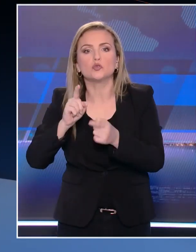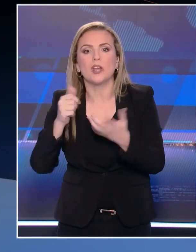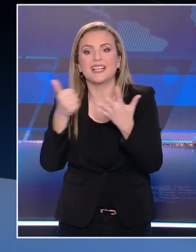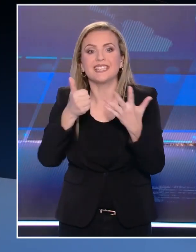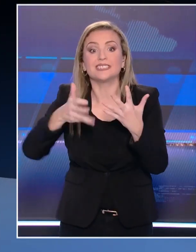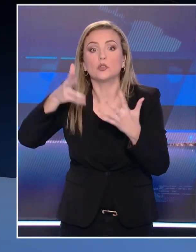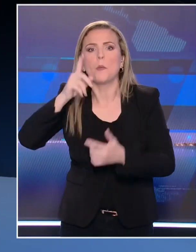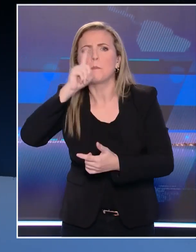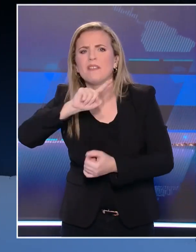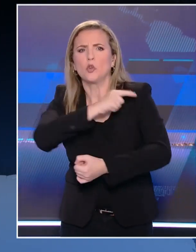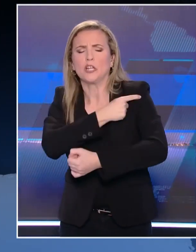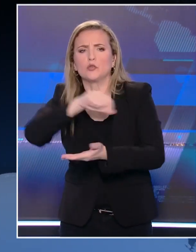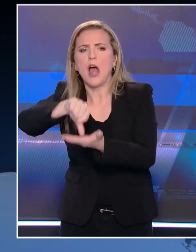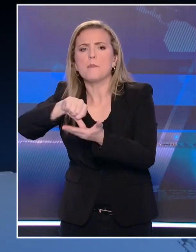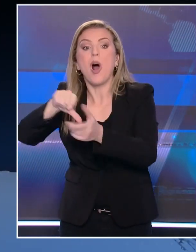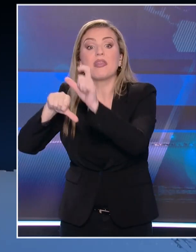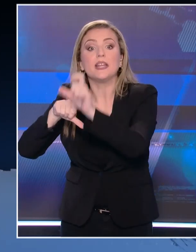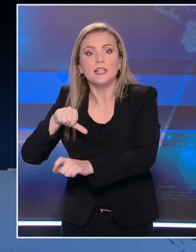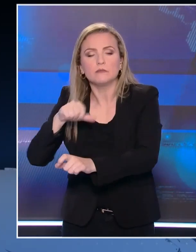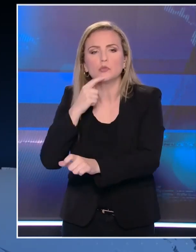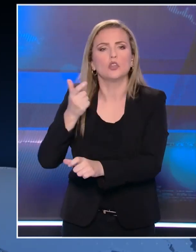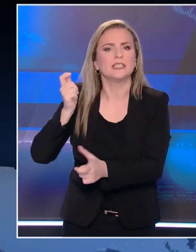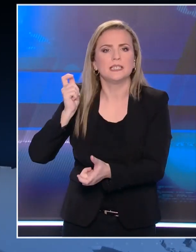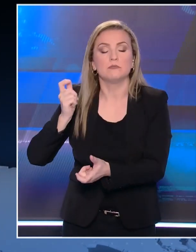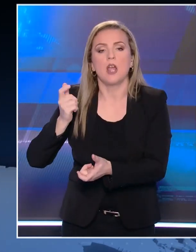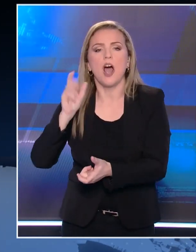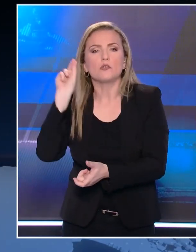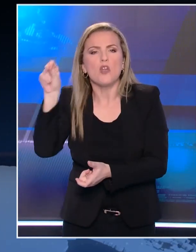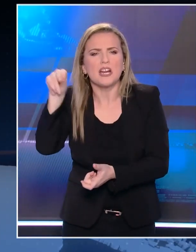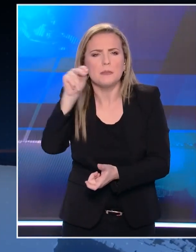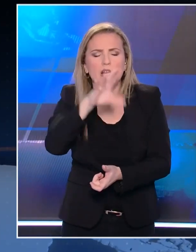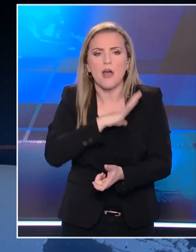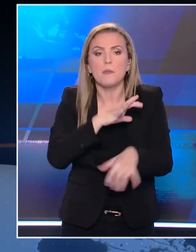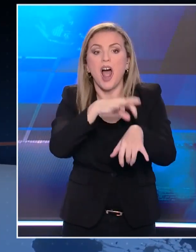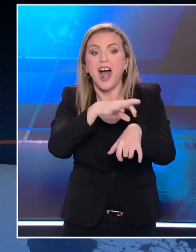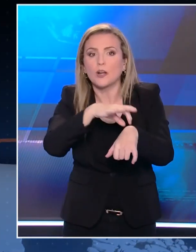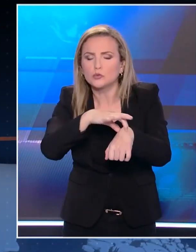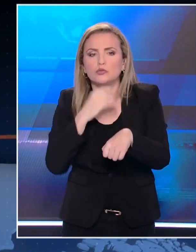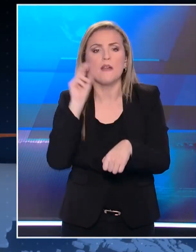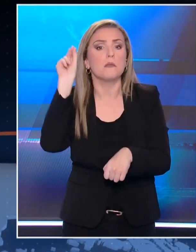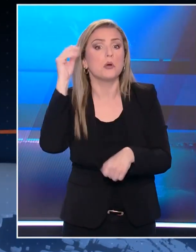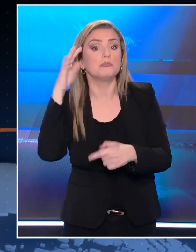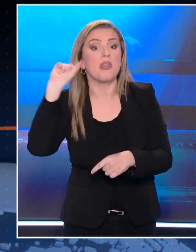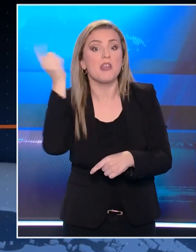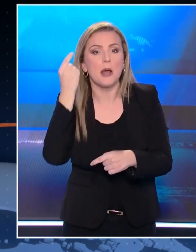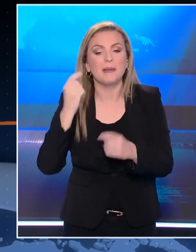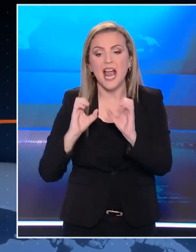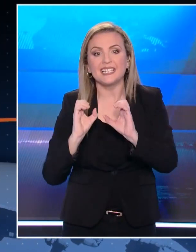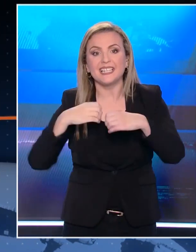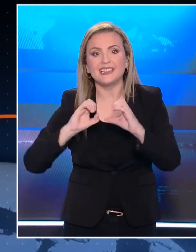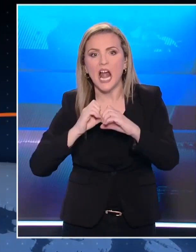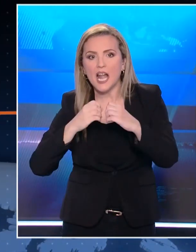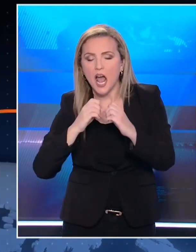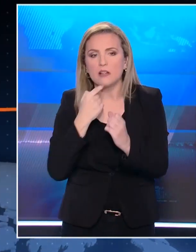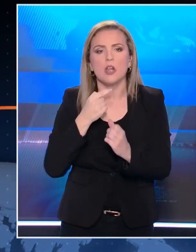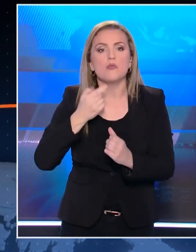ψευτογιατρού από την Αθήνα, ο οποίος εναντιαδράς αμοιβής, εκμεταλλευόταν τον ανθρώπινο πόνο και υποσκόταν θεραπεία με βλαστοκύτερα σε